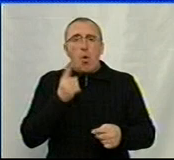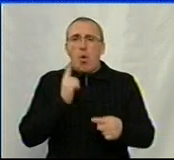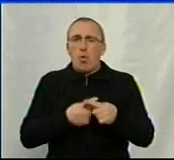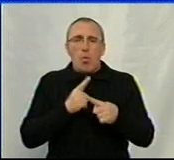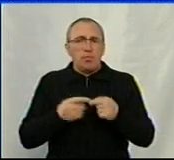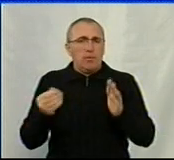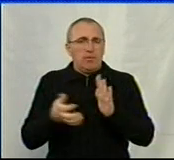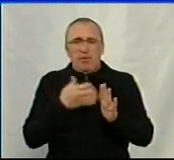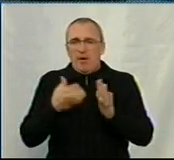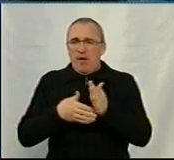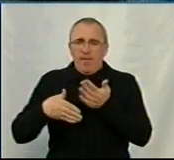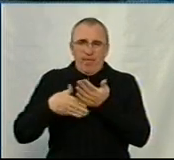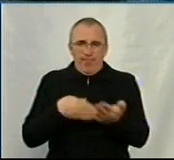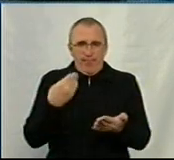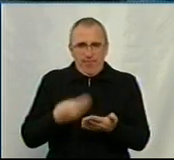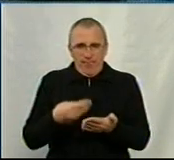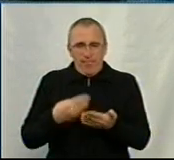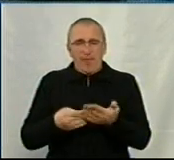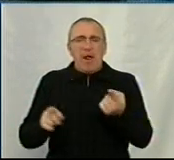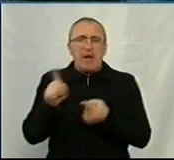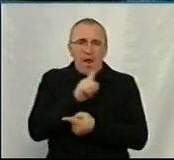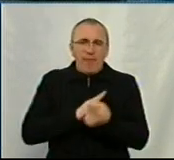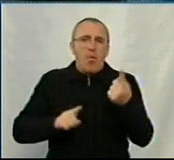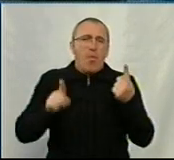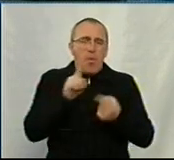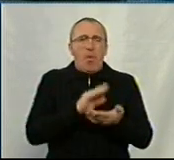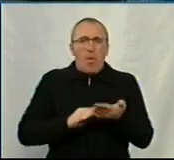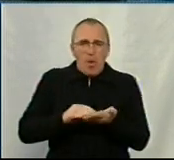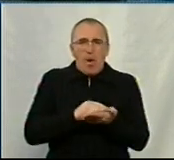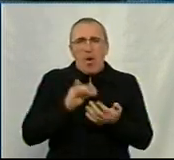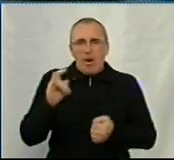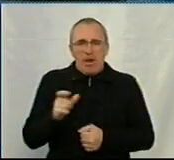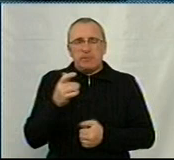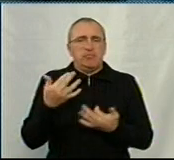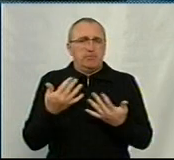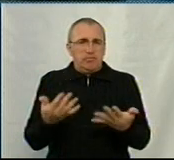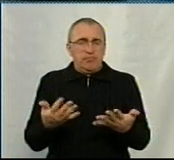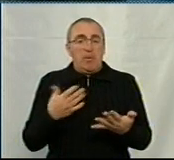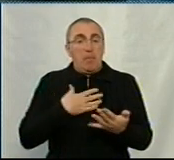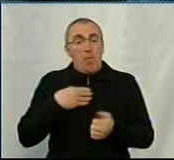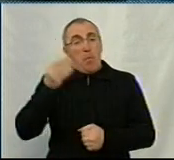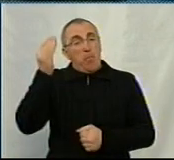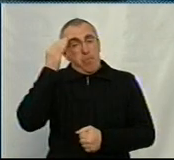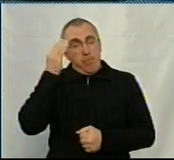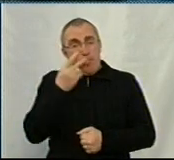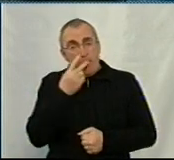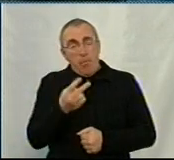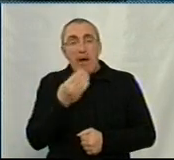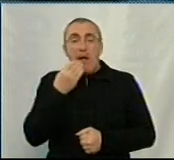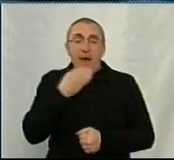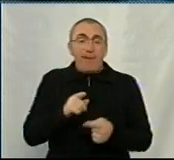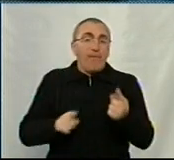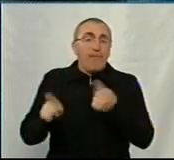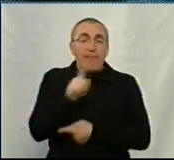недофінансованою. Її реформували неоднократно. Але, на мій погляд, ефекту від